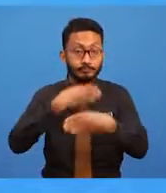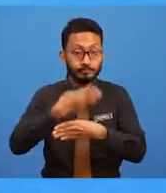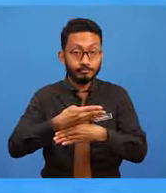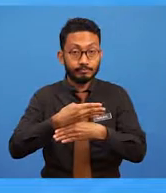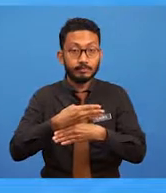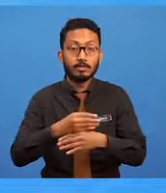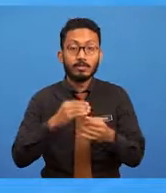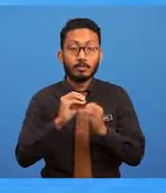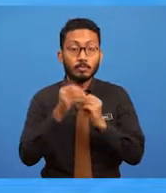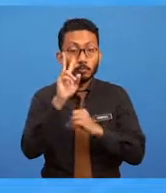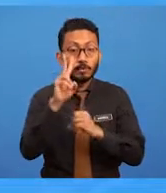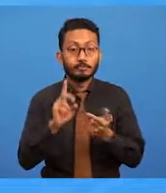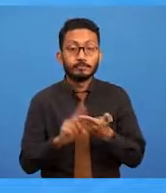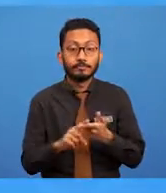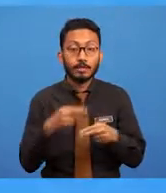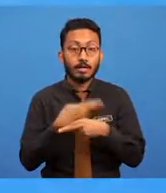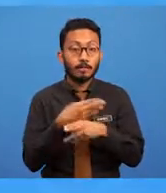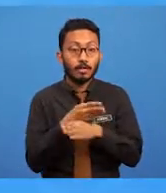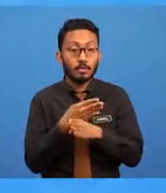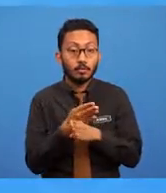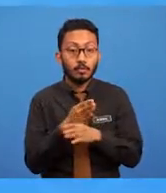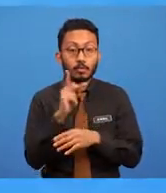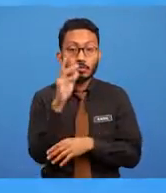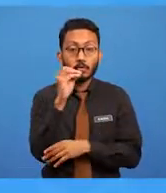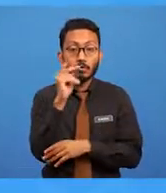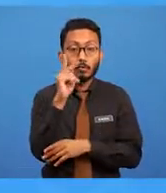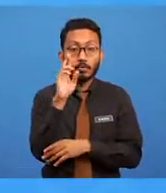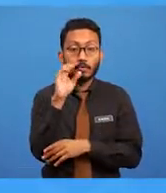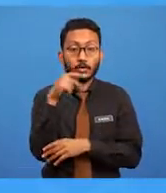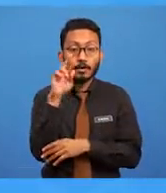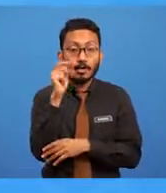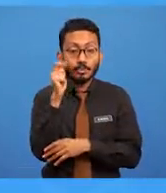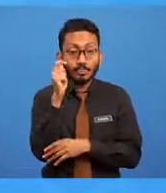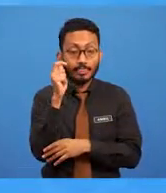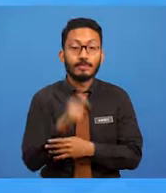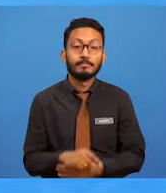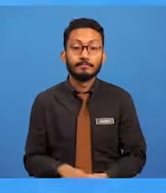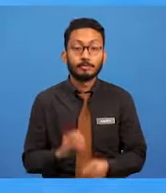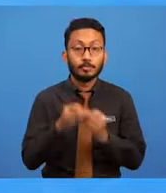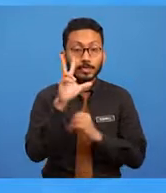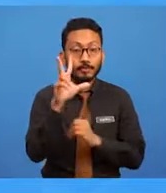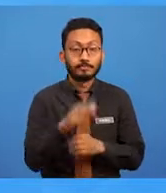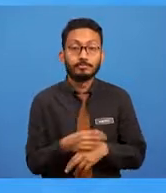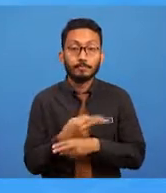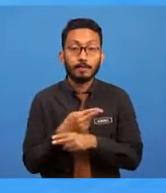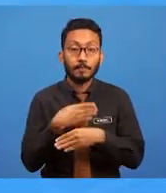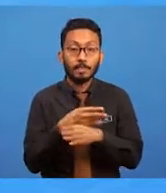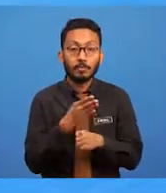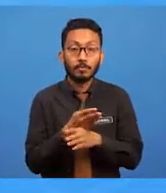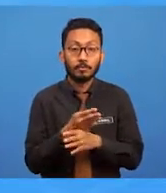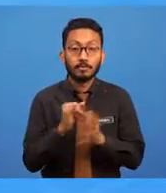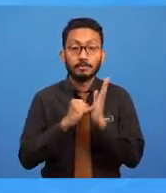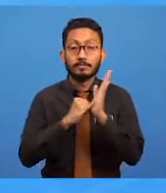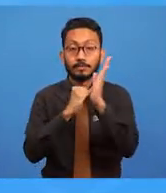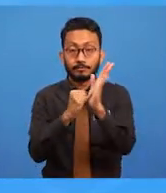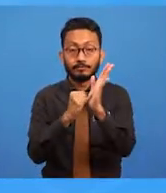kedua, reka bentuk korporat. Yang ketiga, reka bentuk pengiklanan. Dan